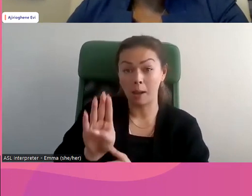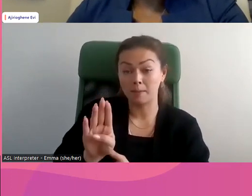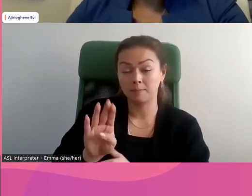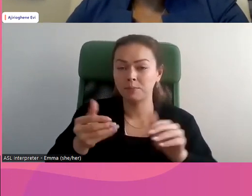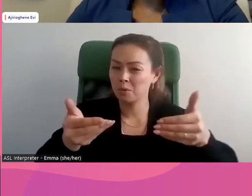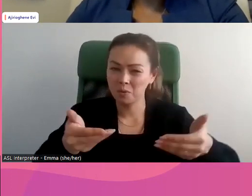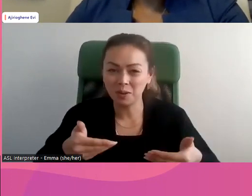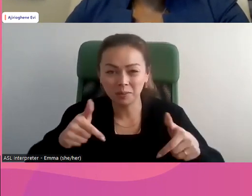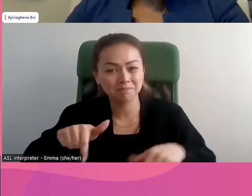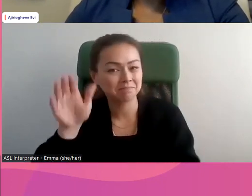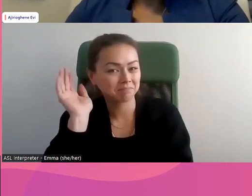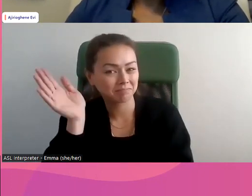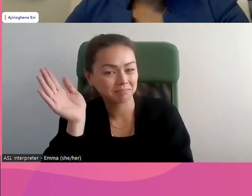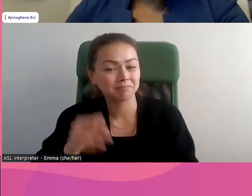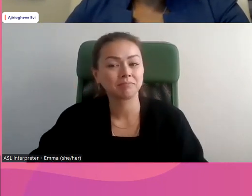webinaire.